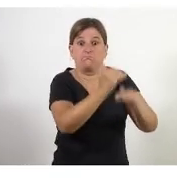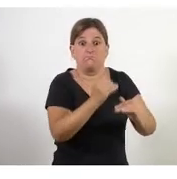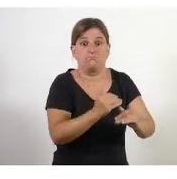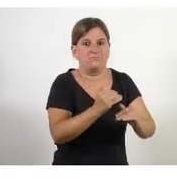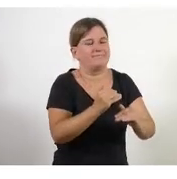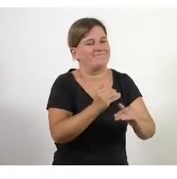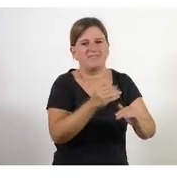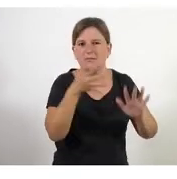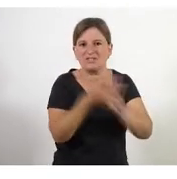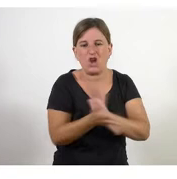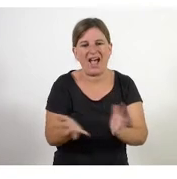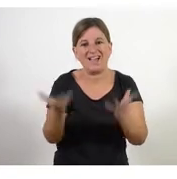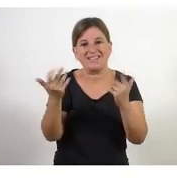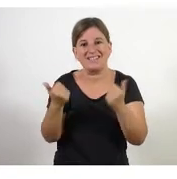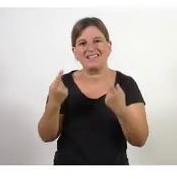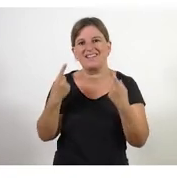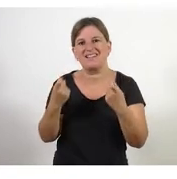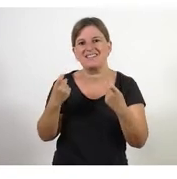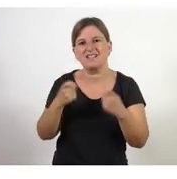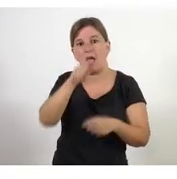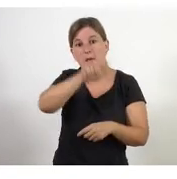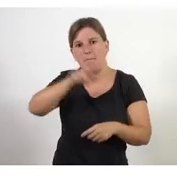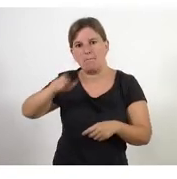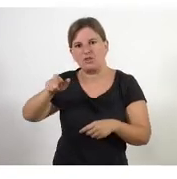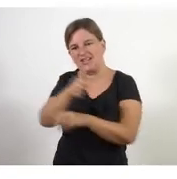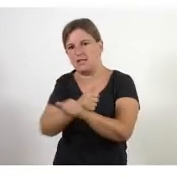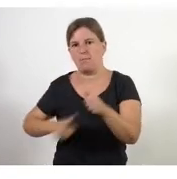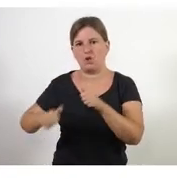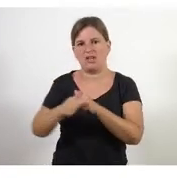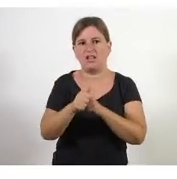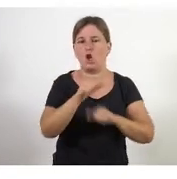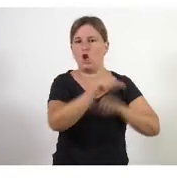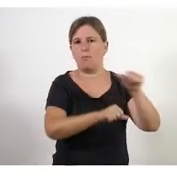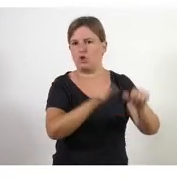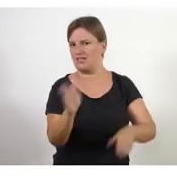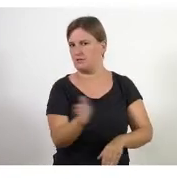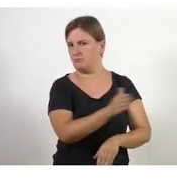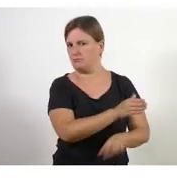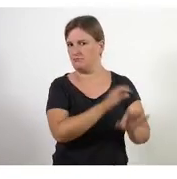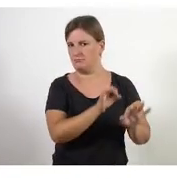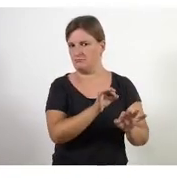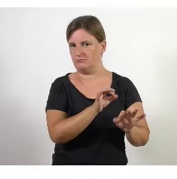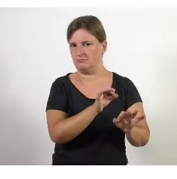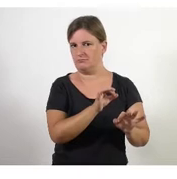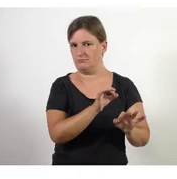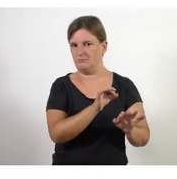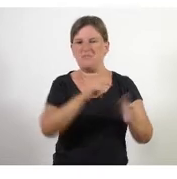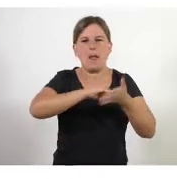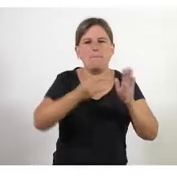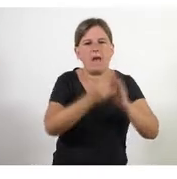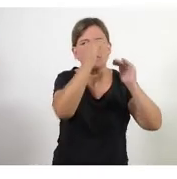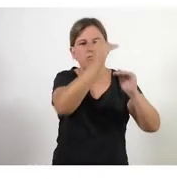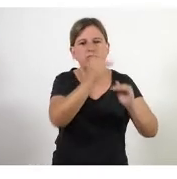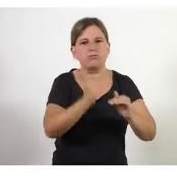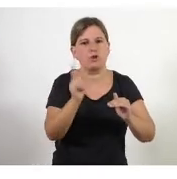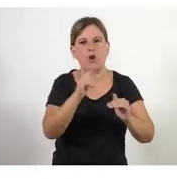'agilitat les persones per davant dels procediments i donar resposta per davant de fer una planificació